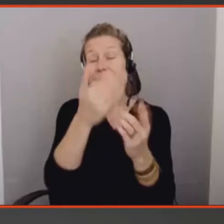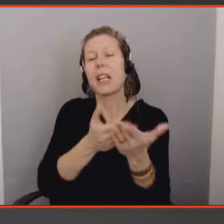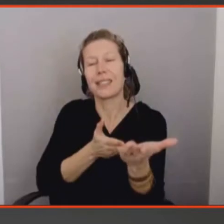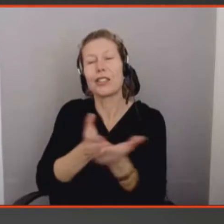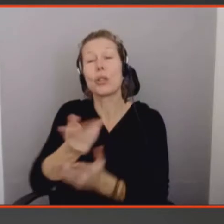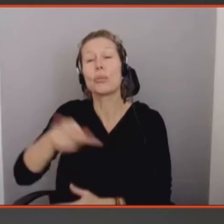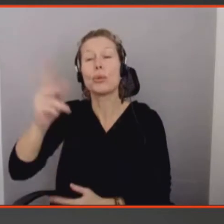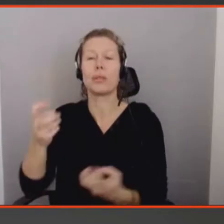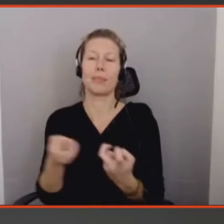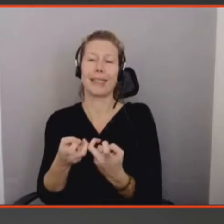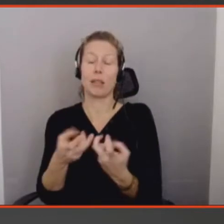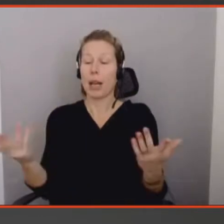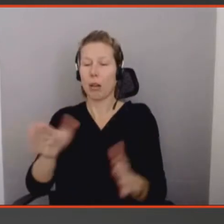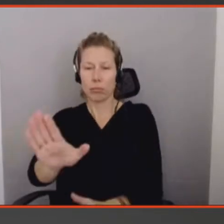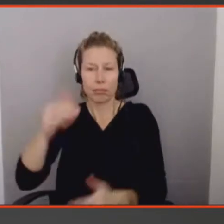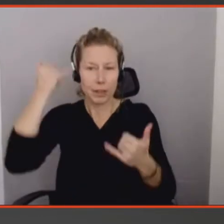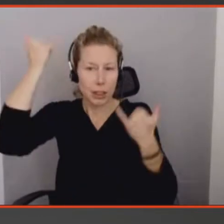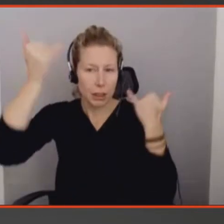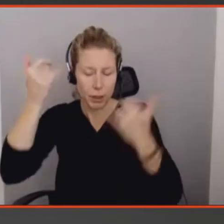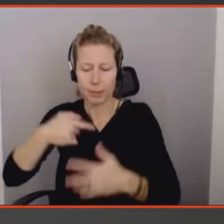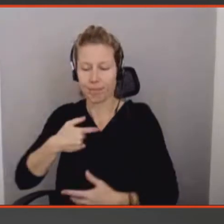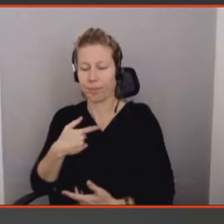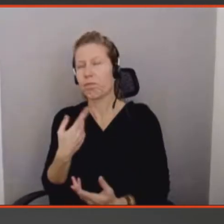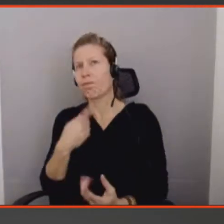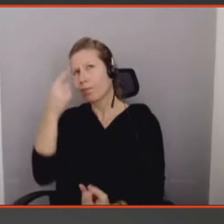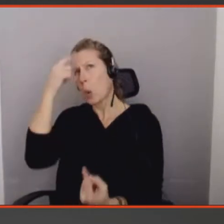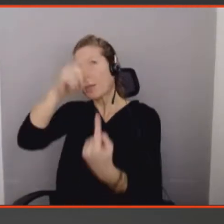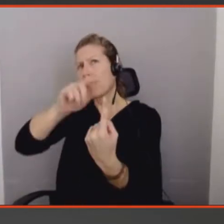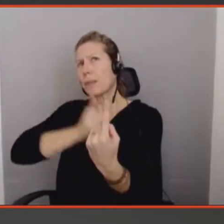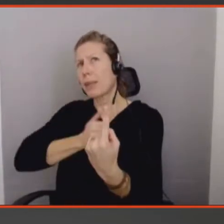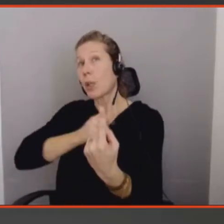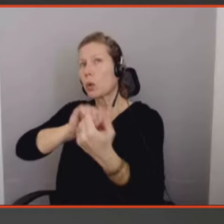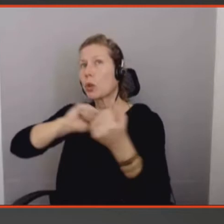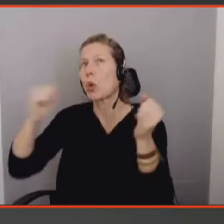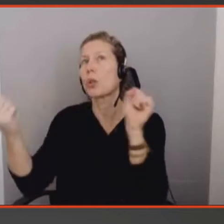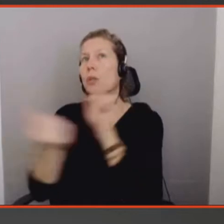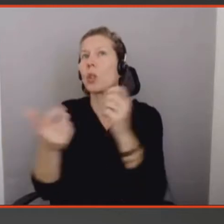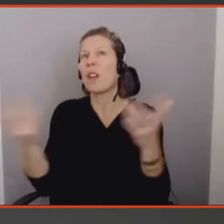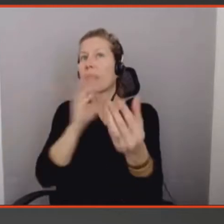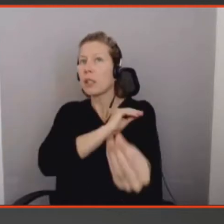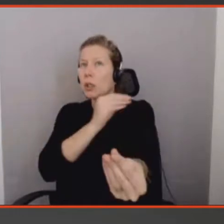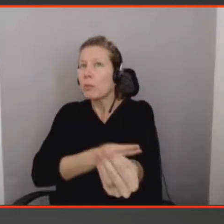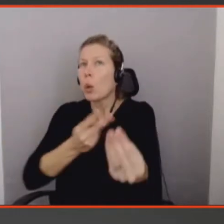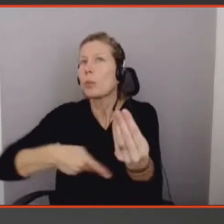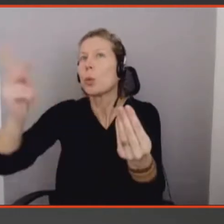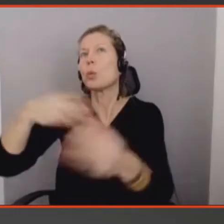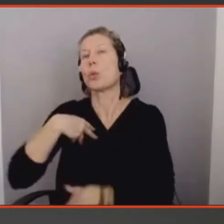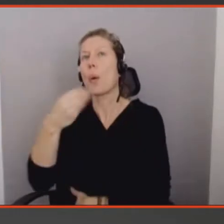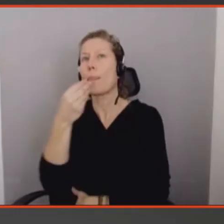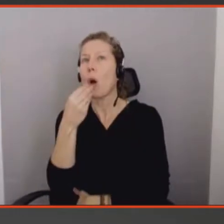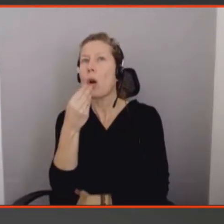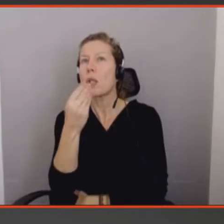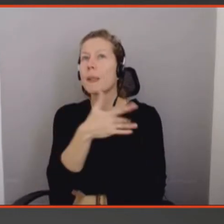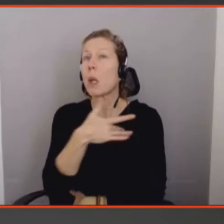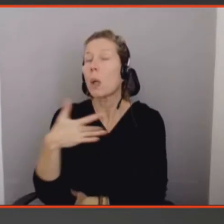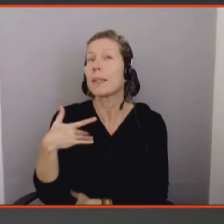changement, vous avez envie de faire plus de sport, manger plus sainement, procrastiner moins. En gros, vous vous levez le 1er janvier, vous êtes plein de